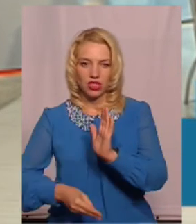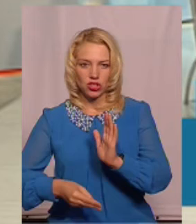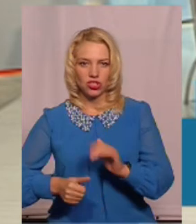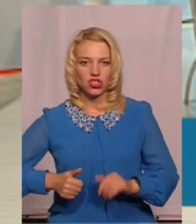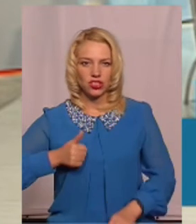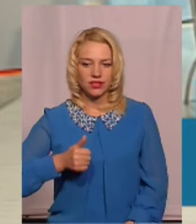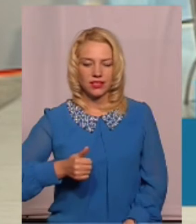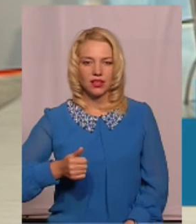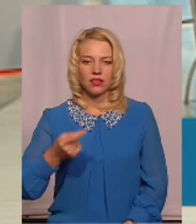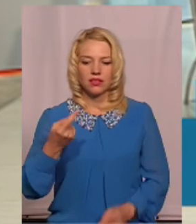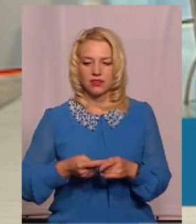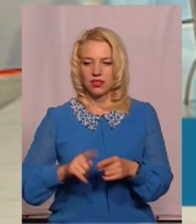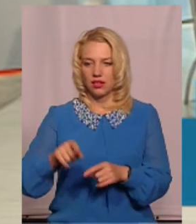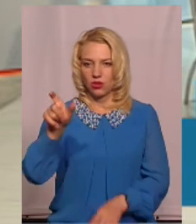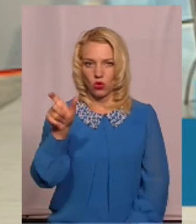особи.